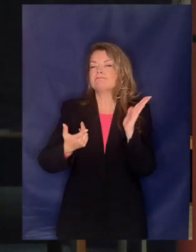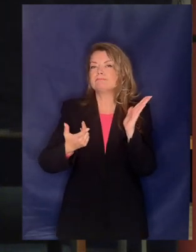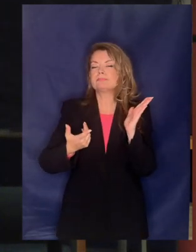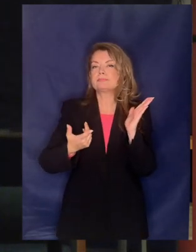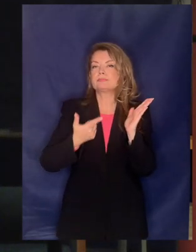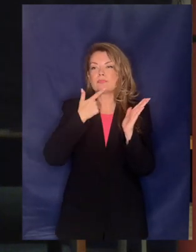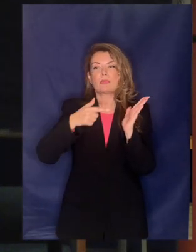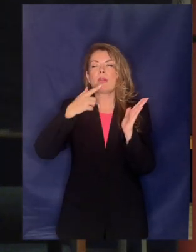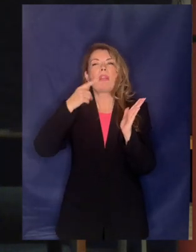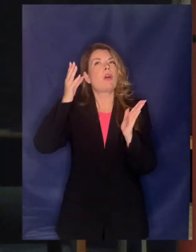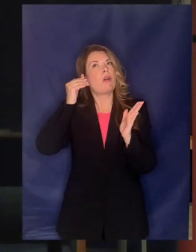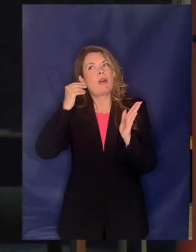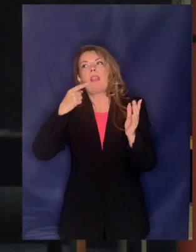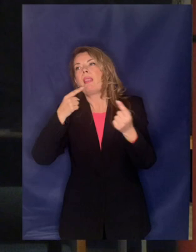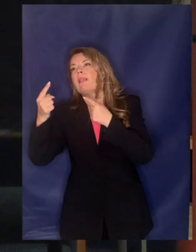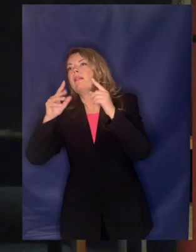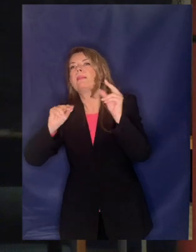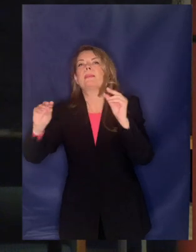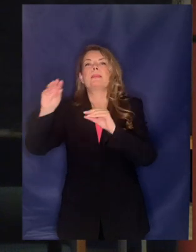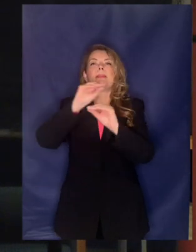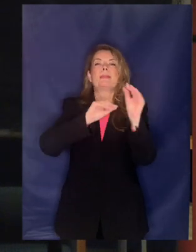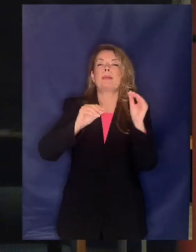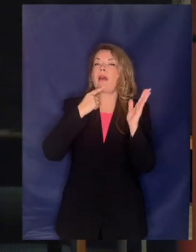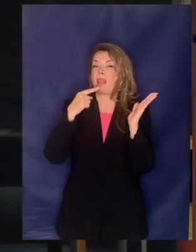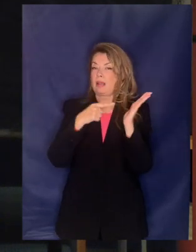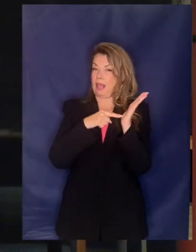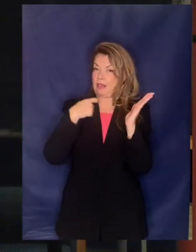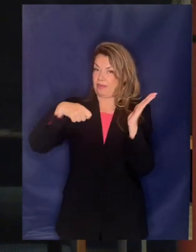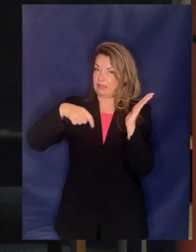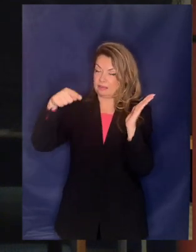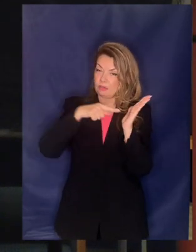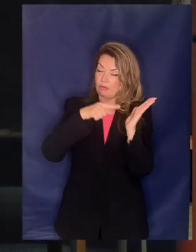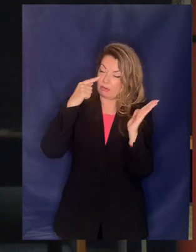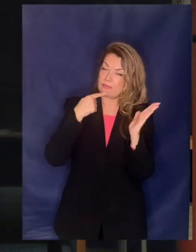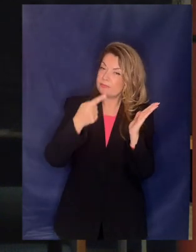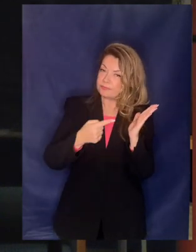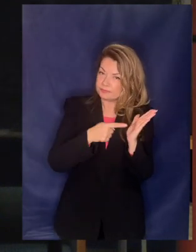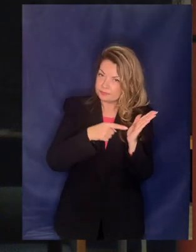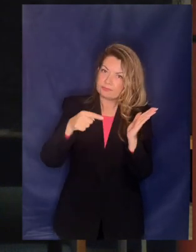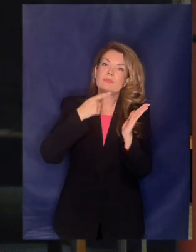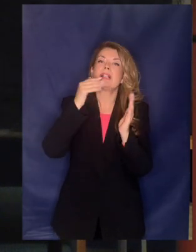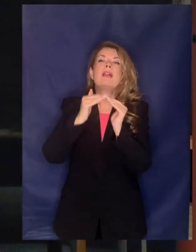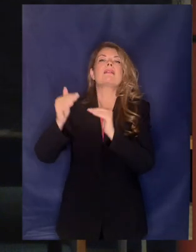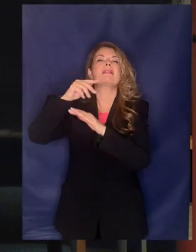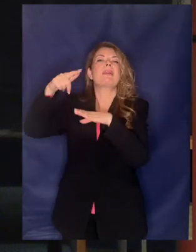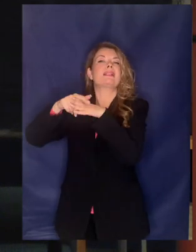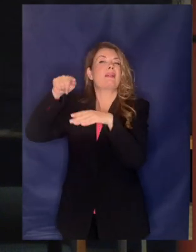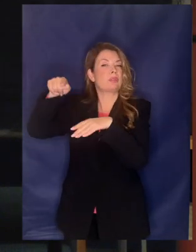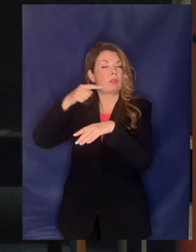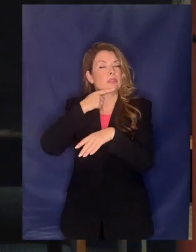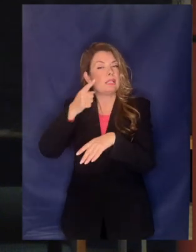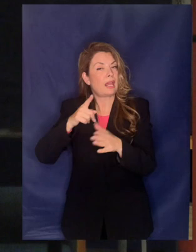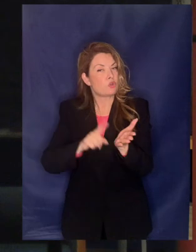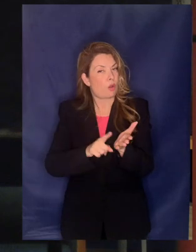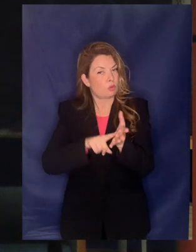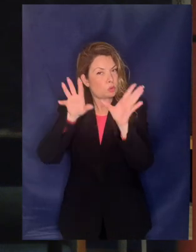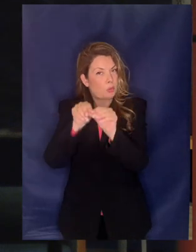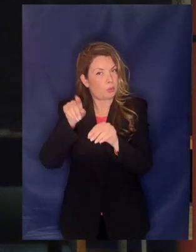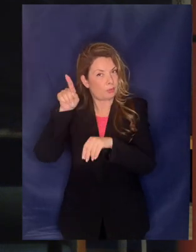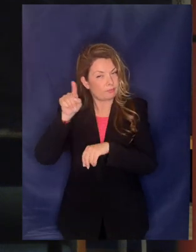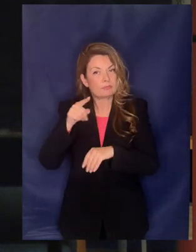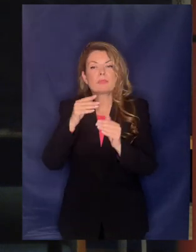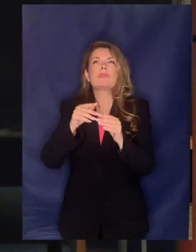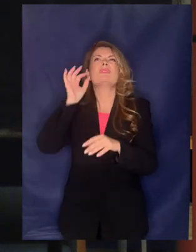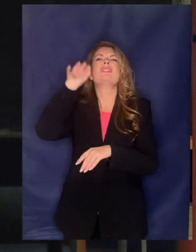και εδώ ακούμε πολλά στο δημόσιο διάλογο παρόλο που ο σχετικός νόμος για το υπερταμείο αναφέρει ότι σκοπός του